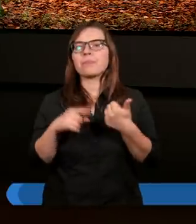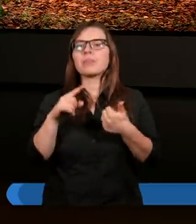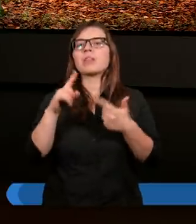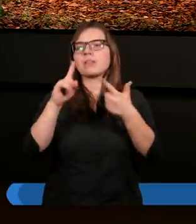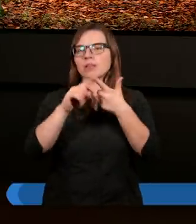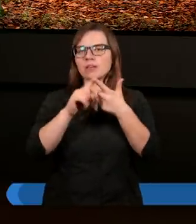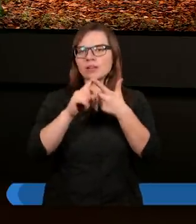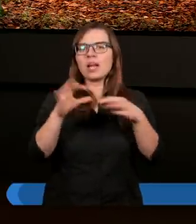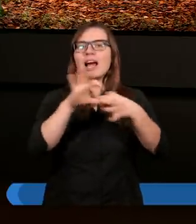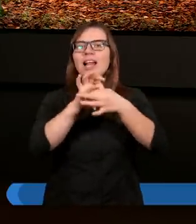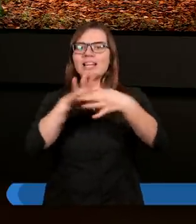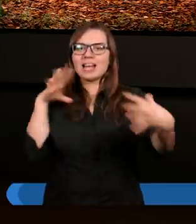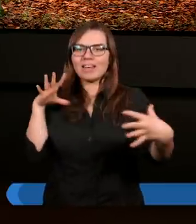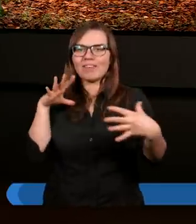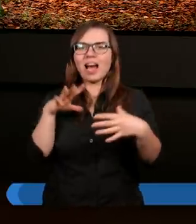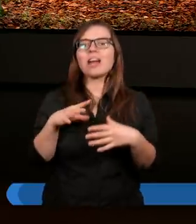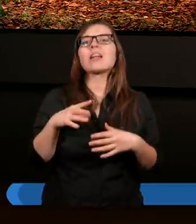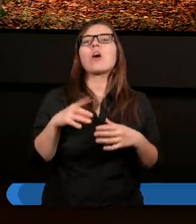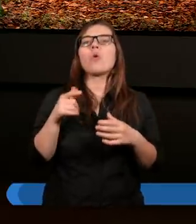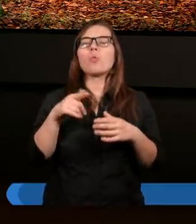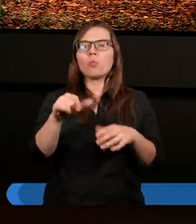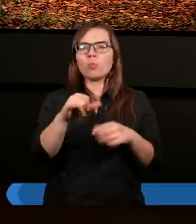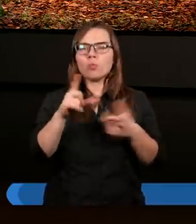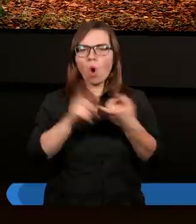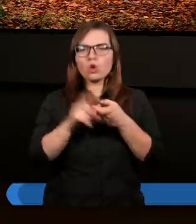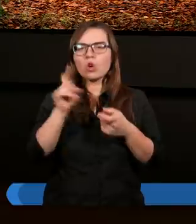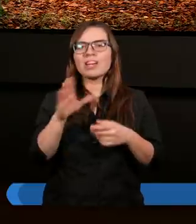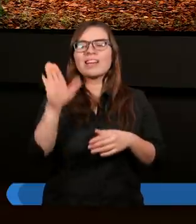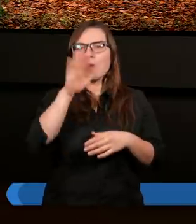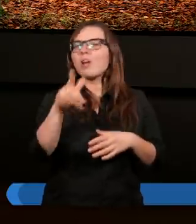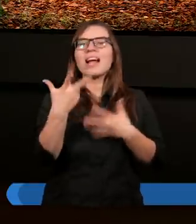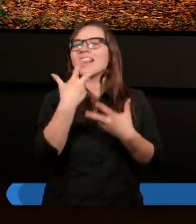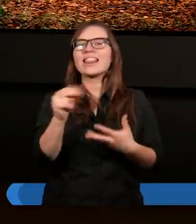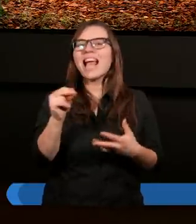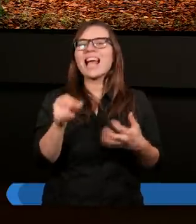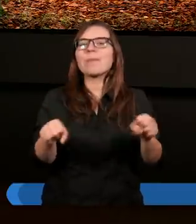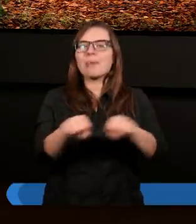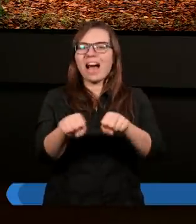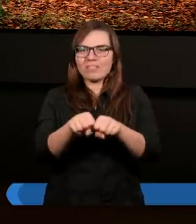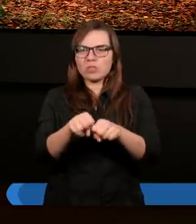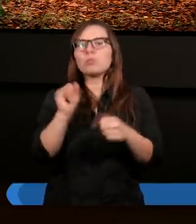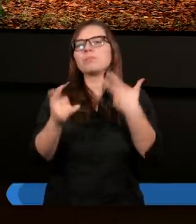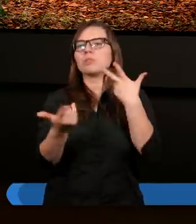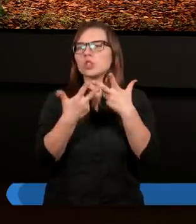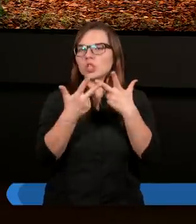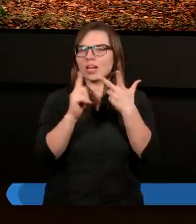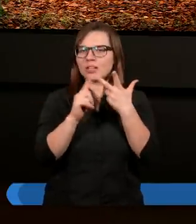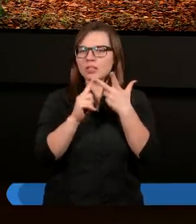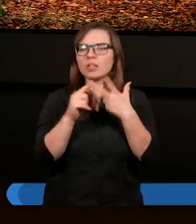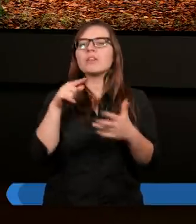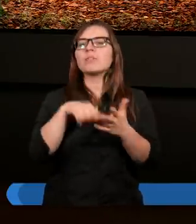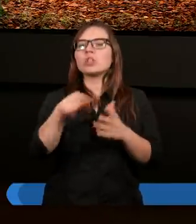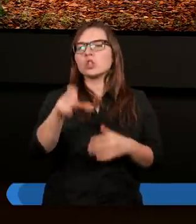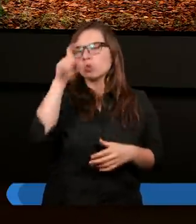Zerwana łączność z Bogiem to stan niesprawiedliwości. i wtedy